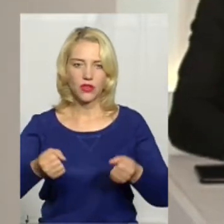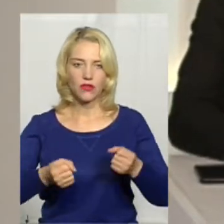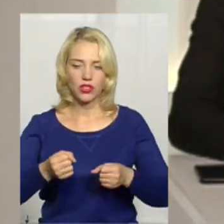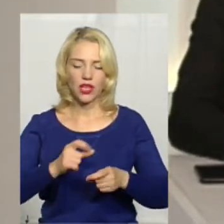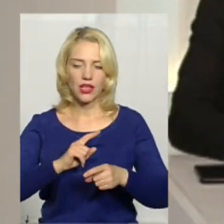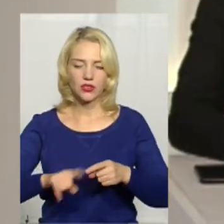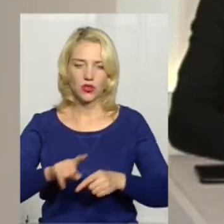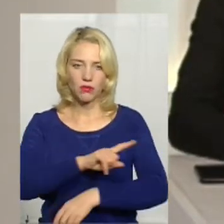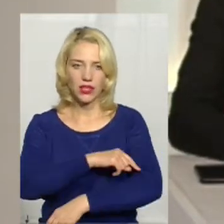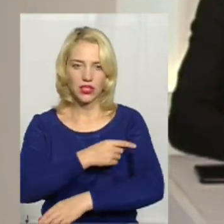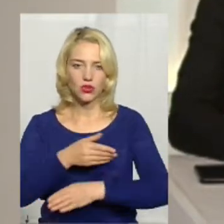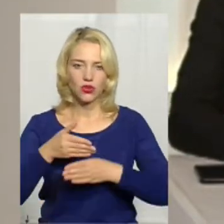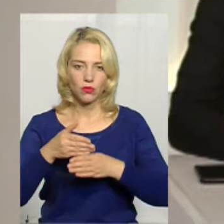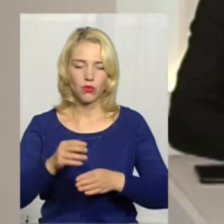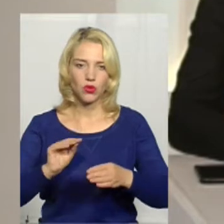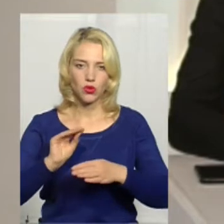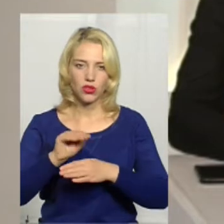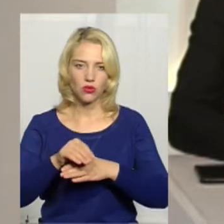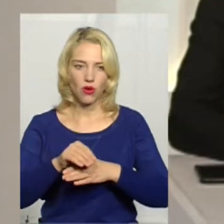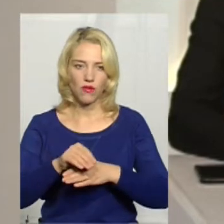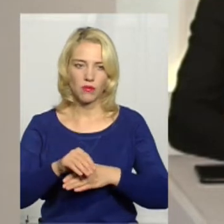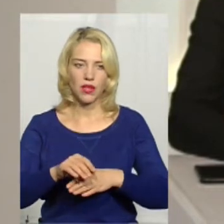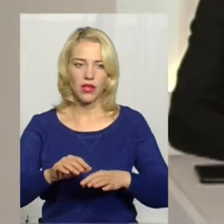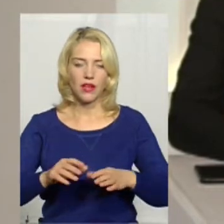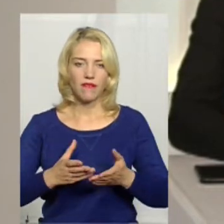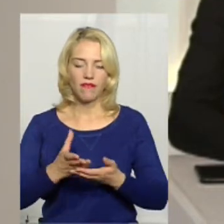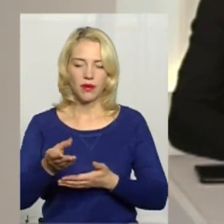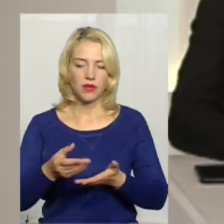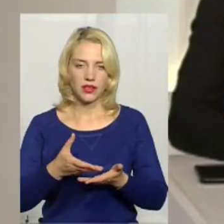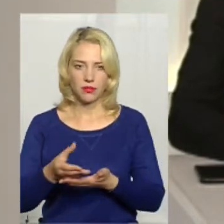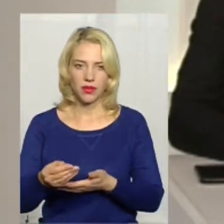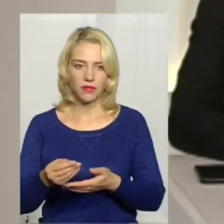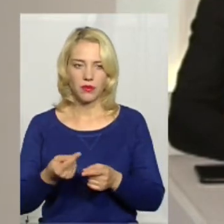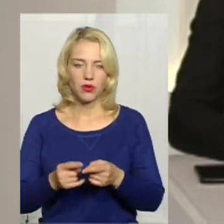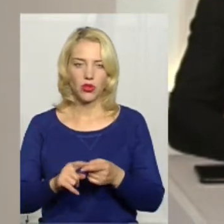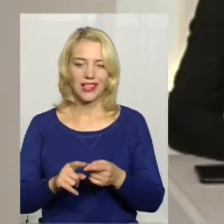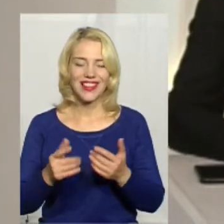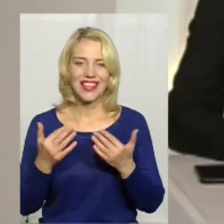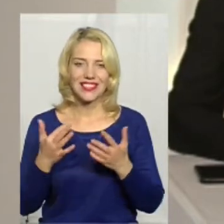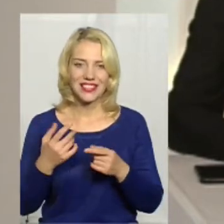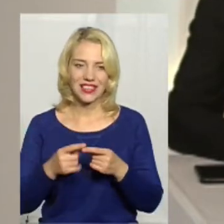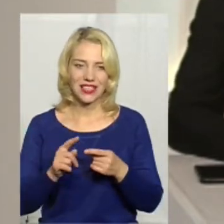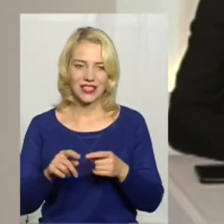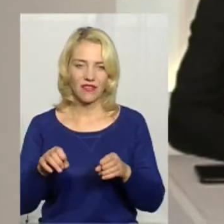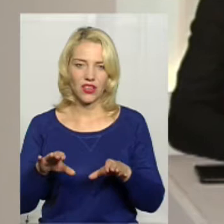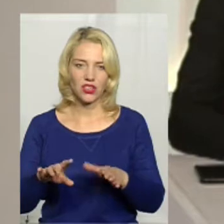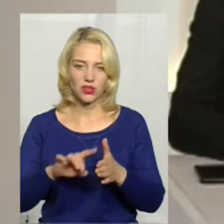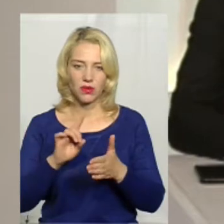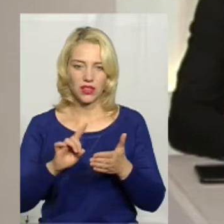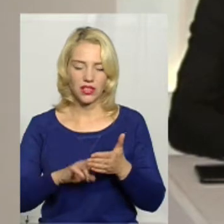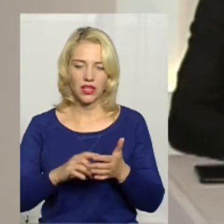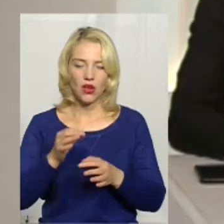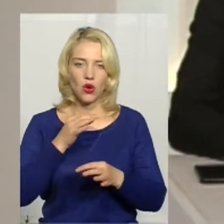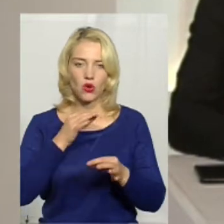екстреної медичної допомоги додатковими виплатами. Про те, наскільки це вирішить питання,